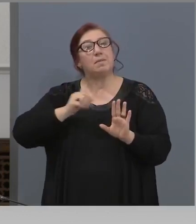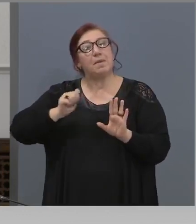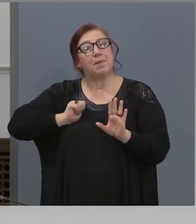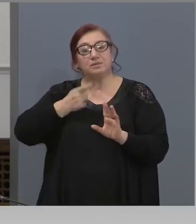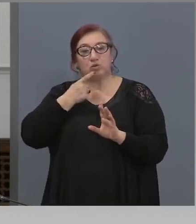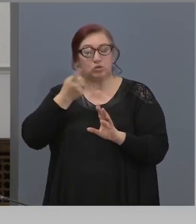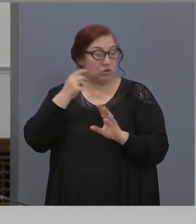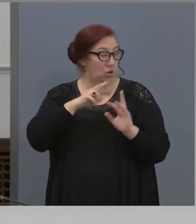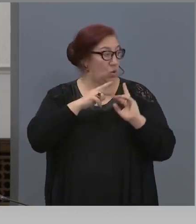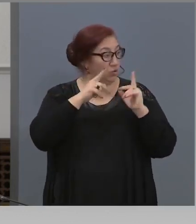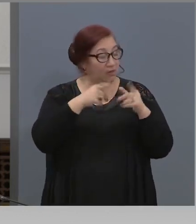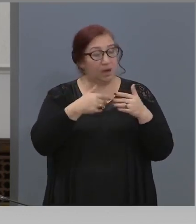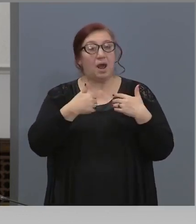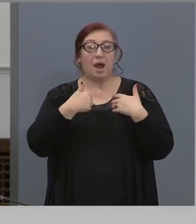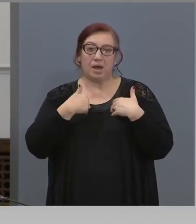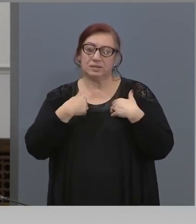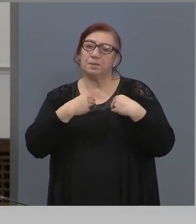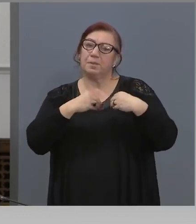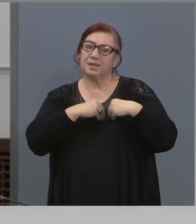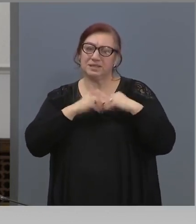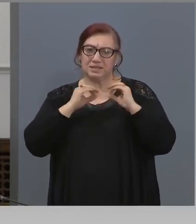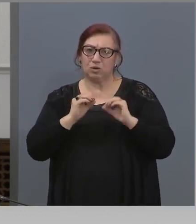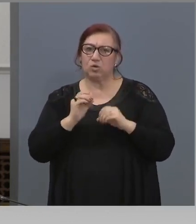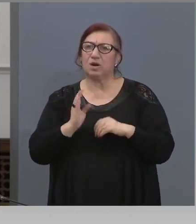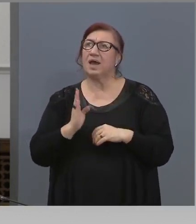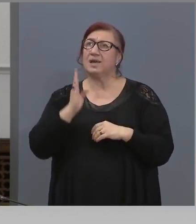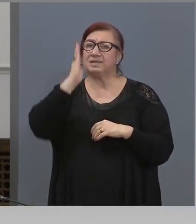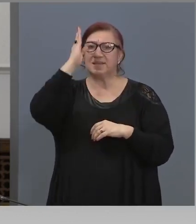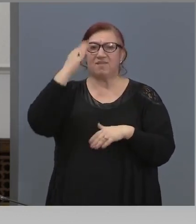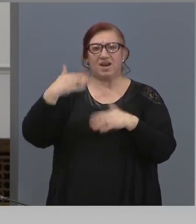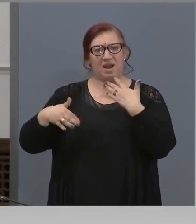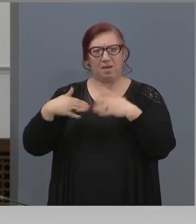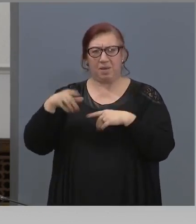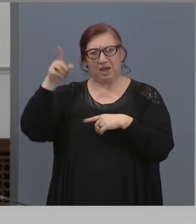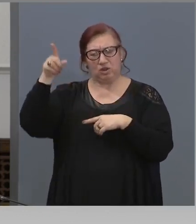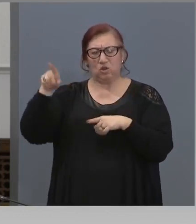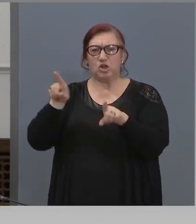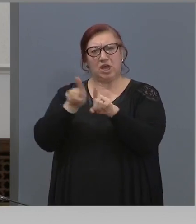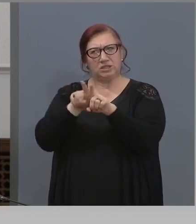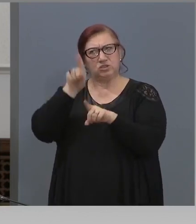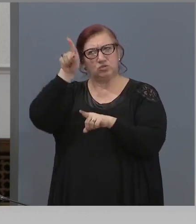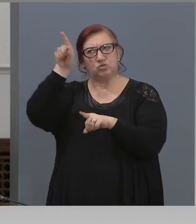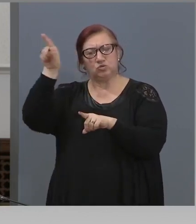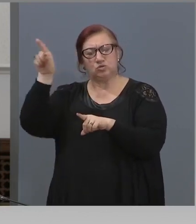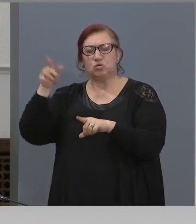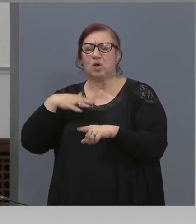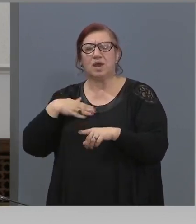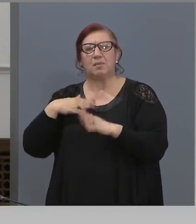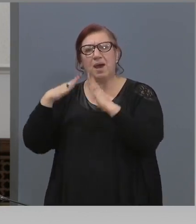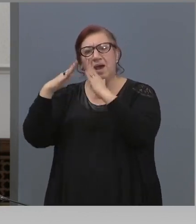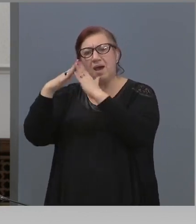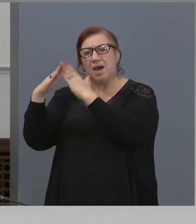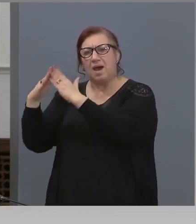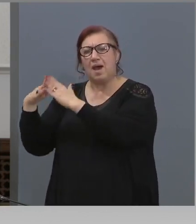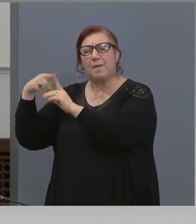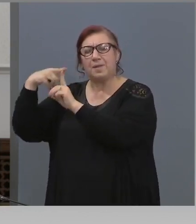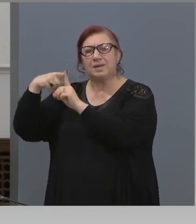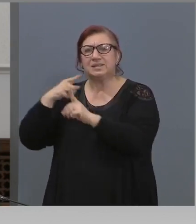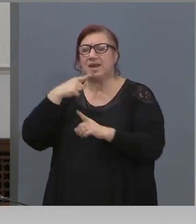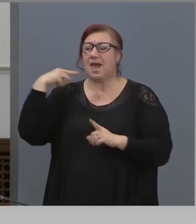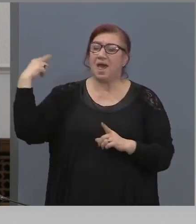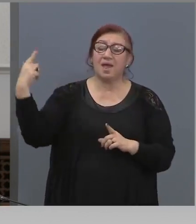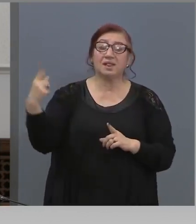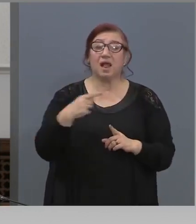Аз допускам и съм сигурен, че в Севера на Македония също някъде пазат това благодатен нога. Има някои манастири, които го пазат цяла година,